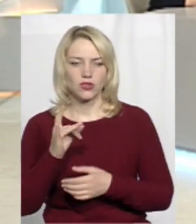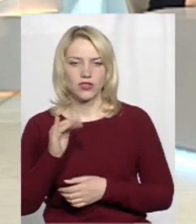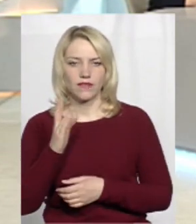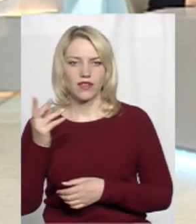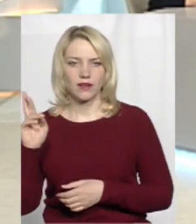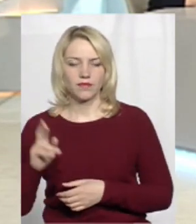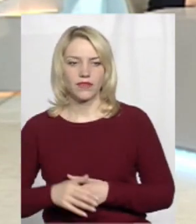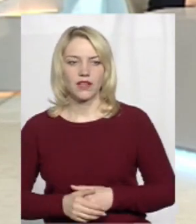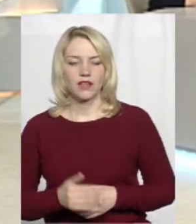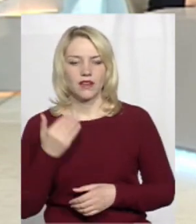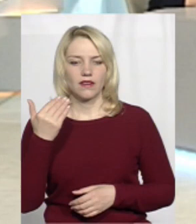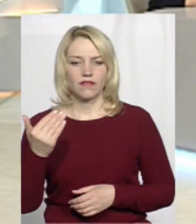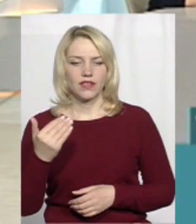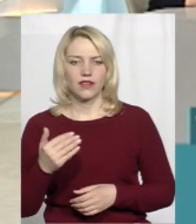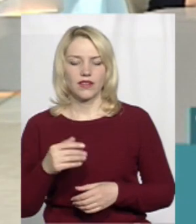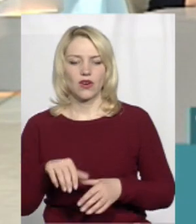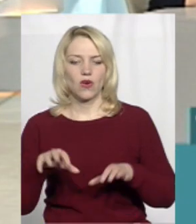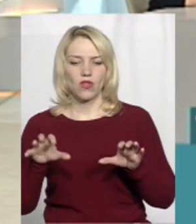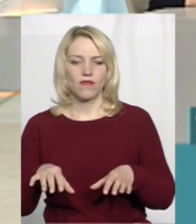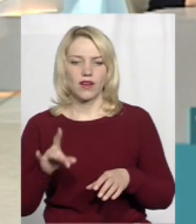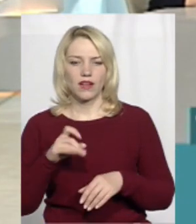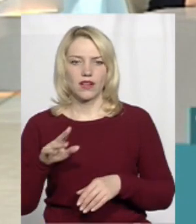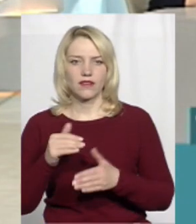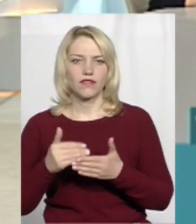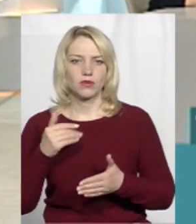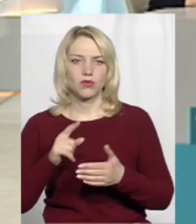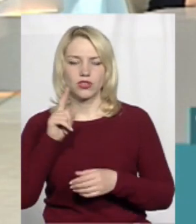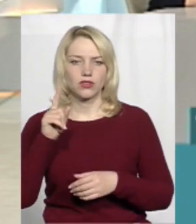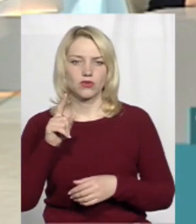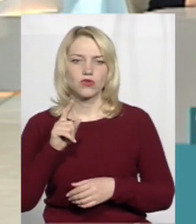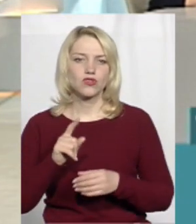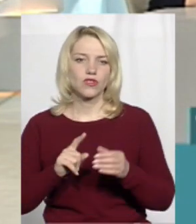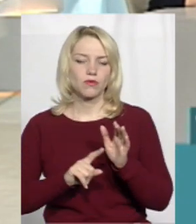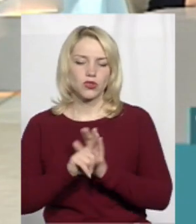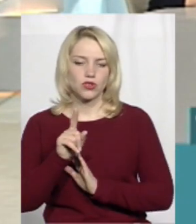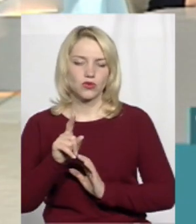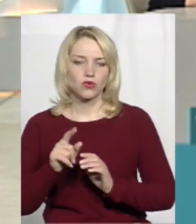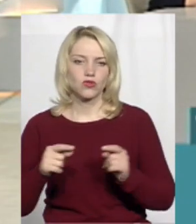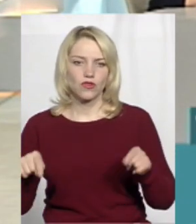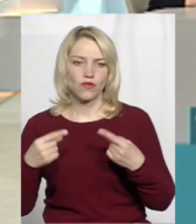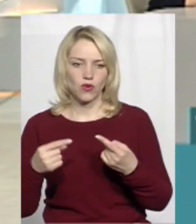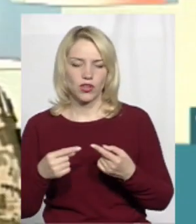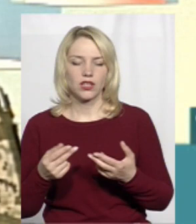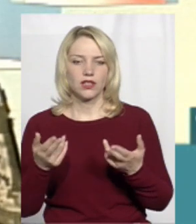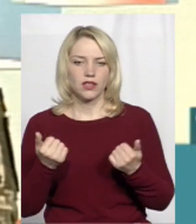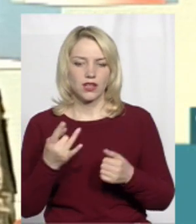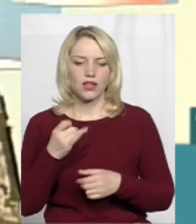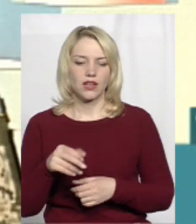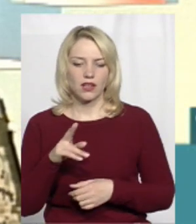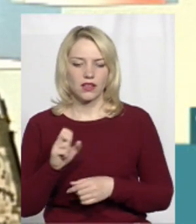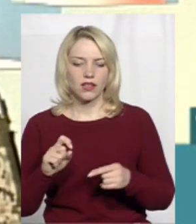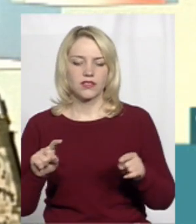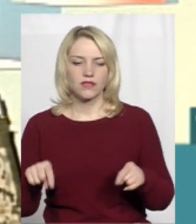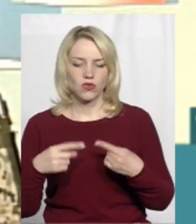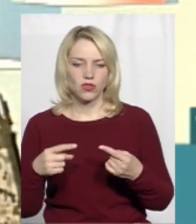Ви голова ради від самого початку створення? Ради створюються так, цьому році. І мені так